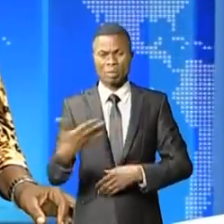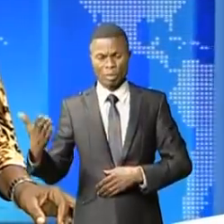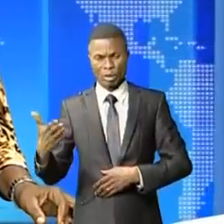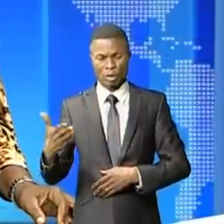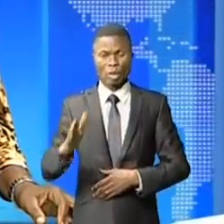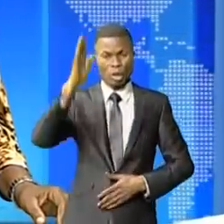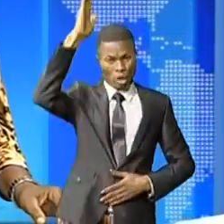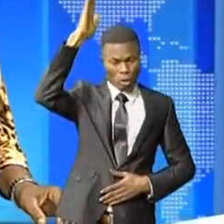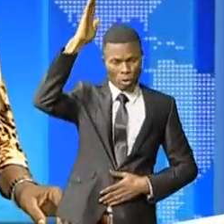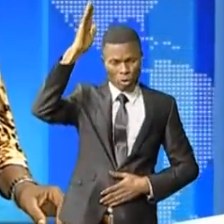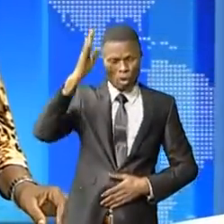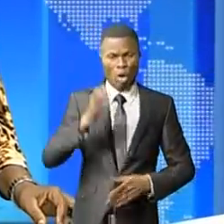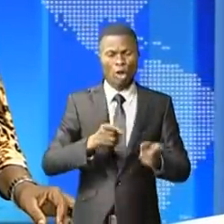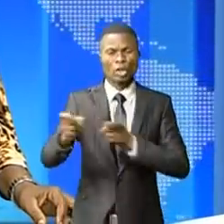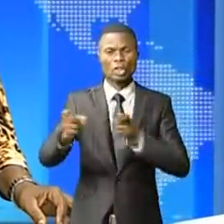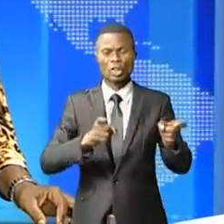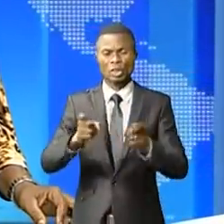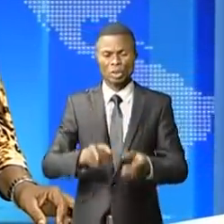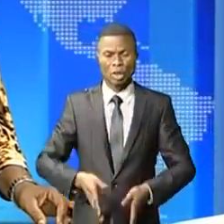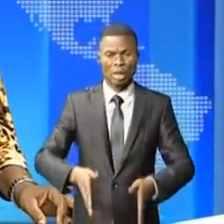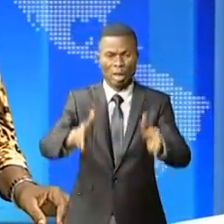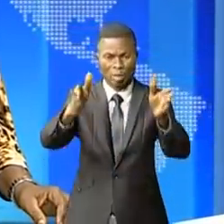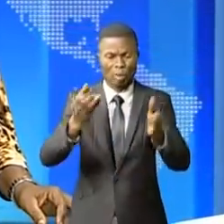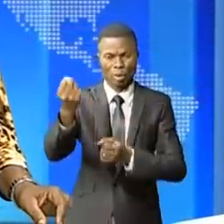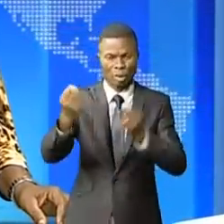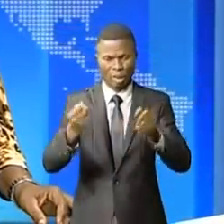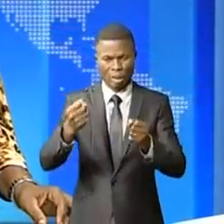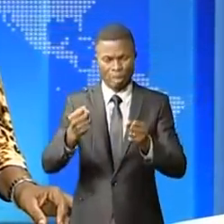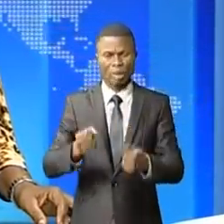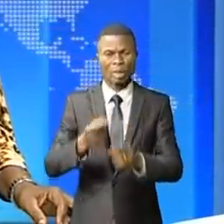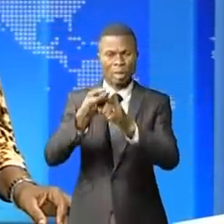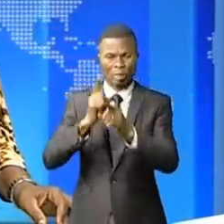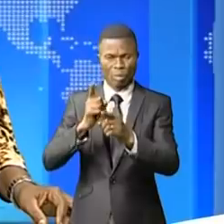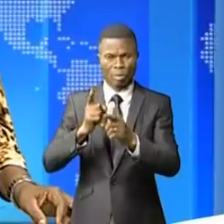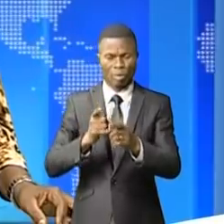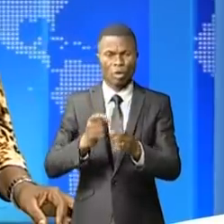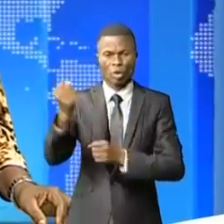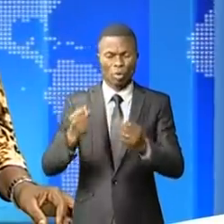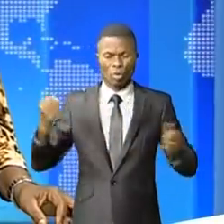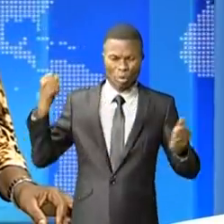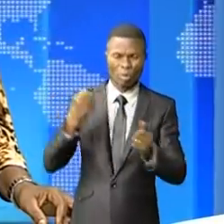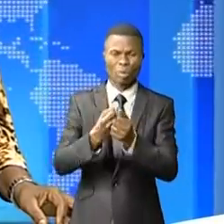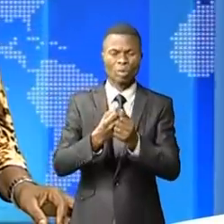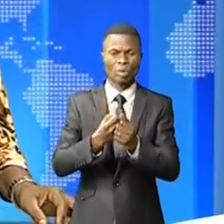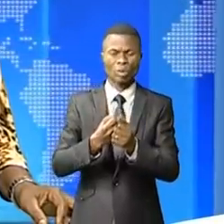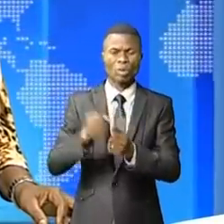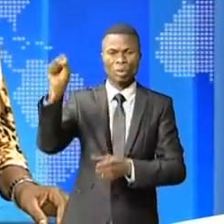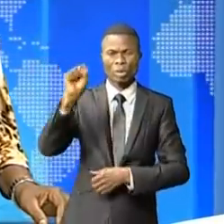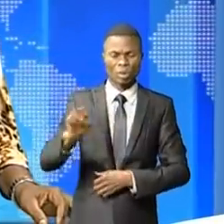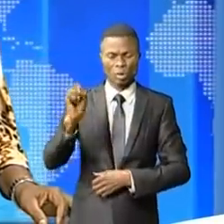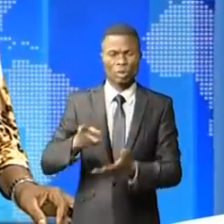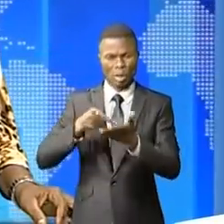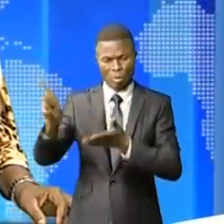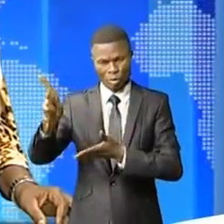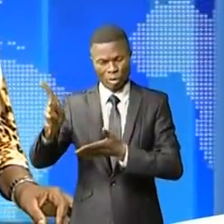de réguler la circulation routière a été percutée par un véhicule assuré par la SONAS. L'assureur